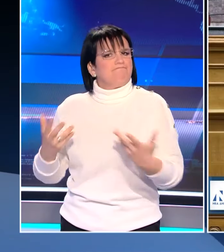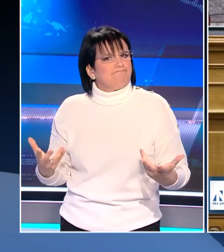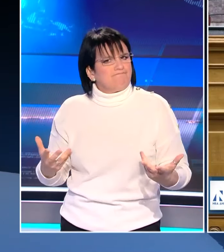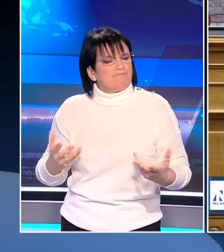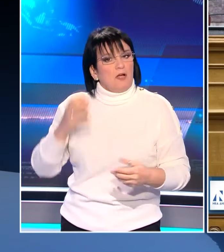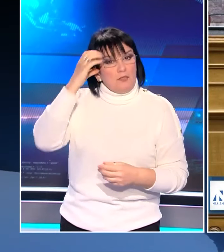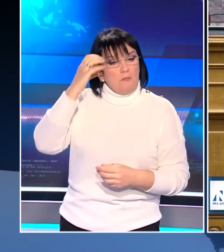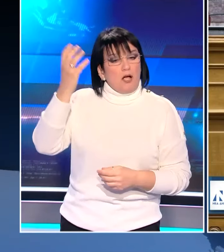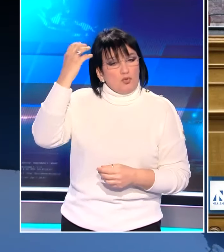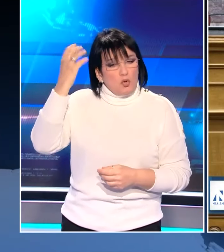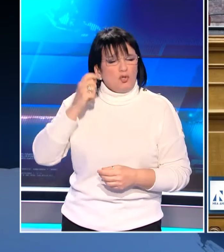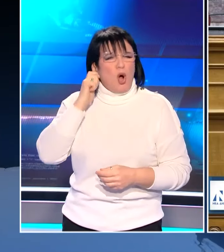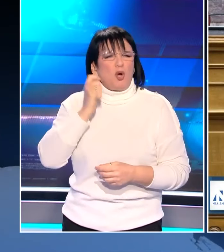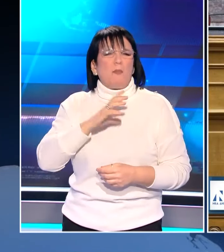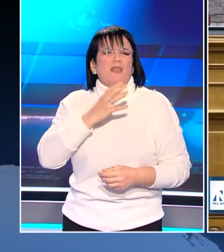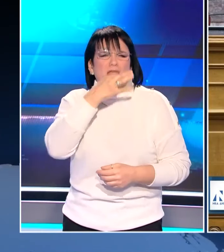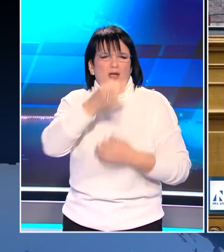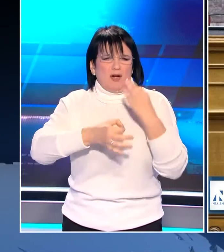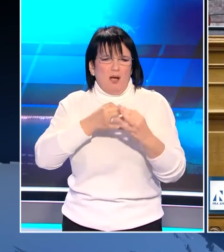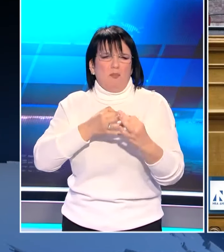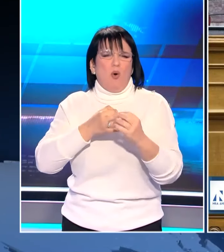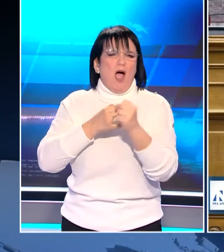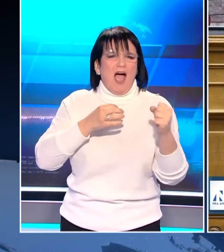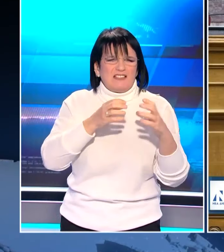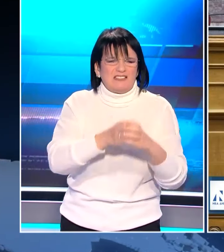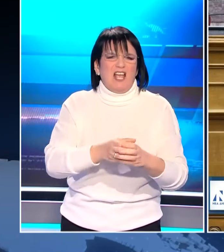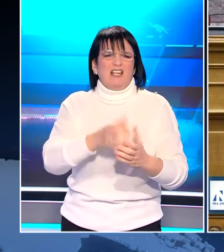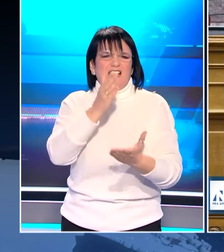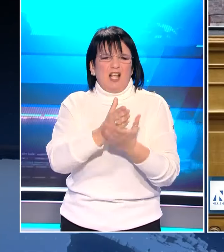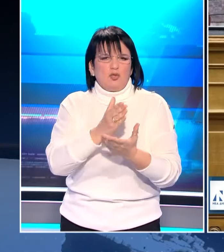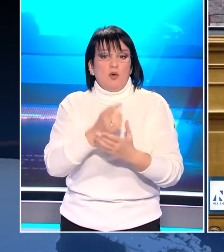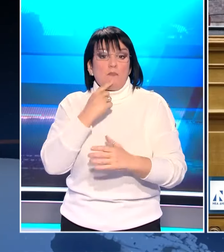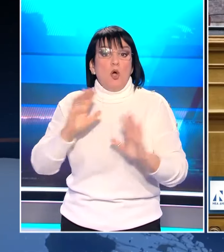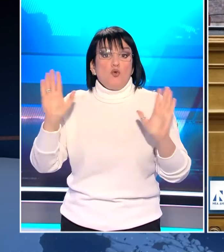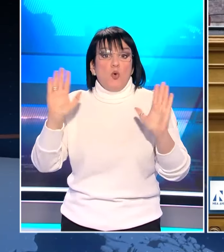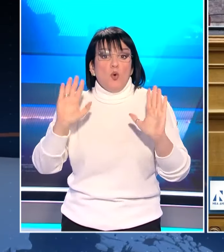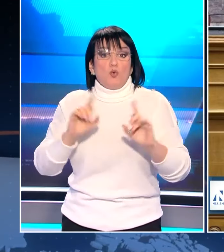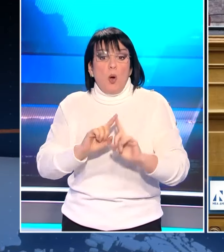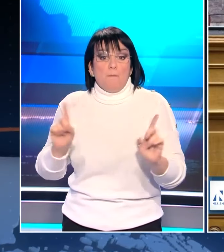όταν τότε διάφοροι μιλέμουν ονόματα και κεντρώει και αριστερεί, με παρότρινε να μην το κάνω,